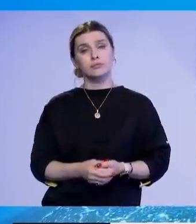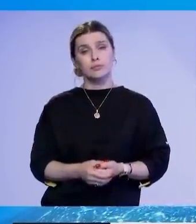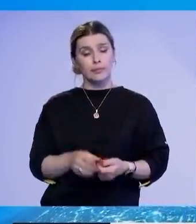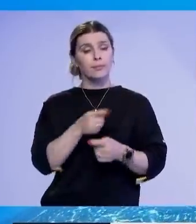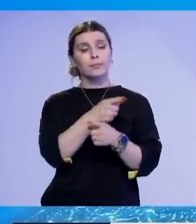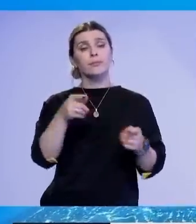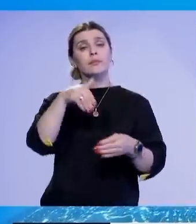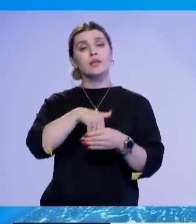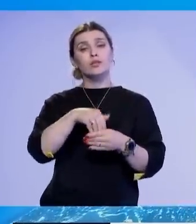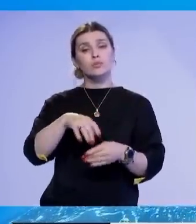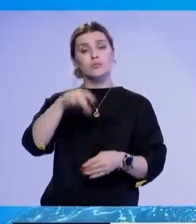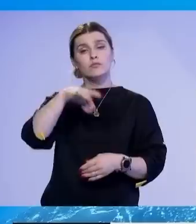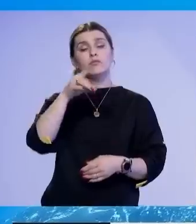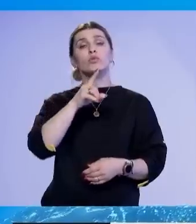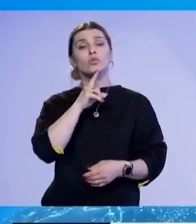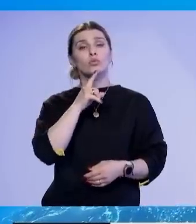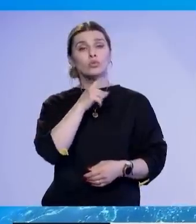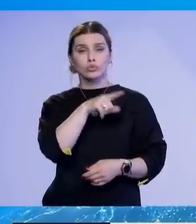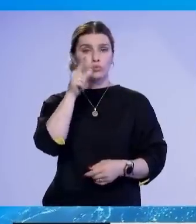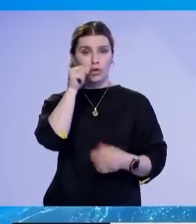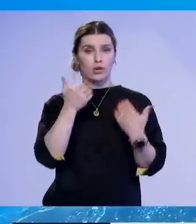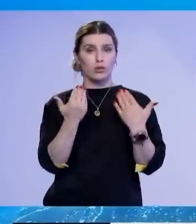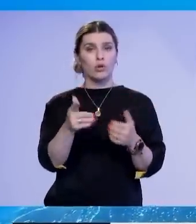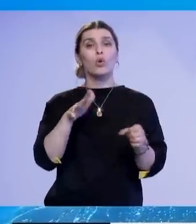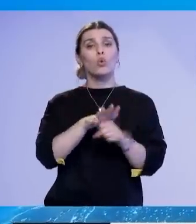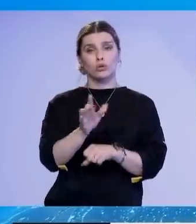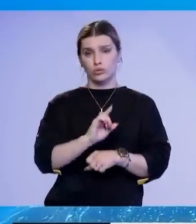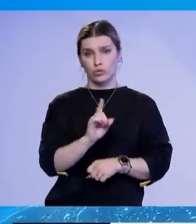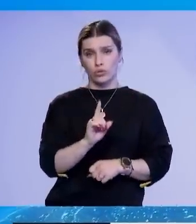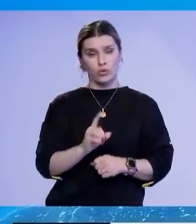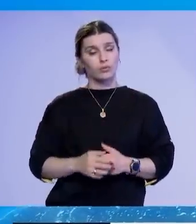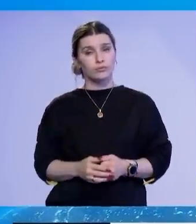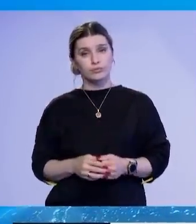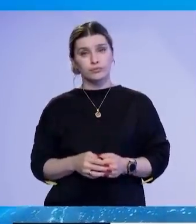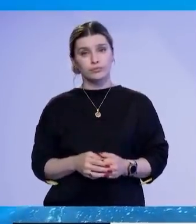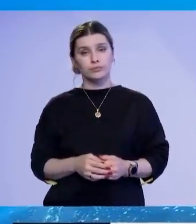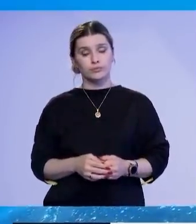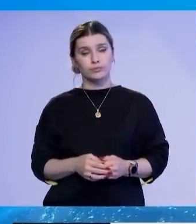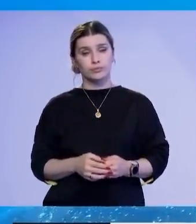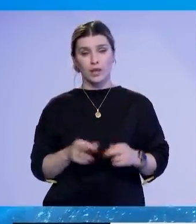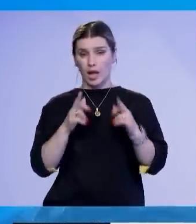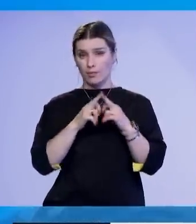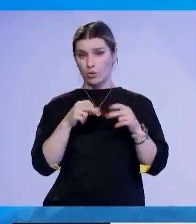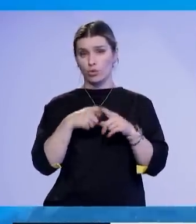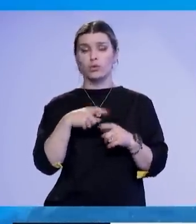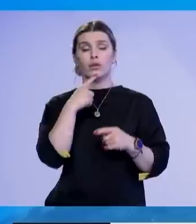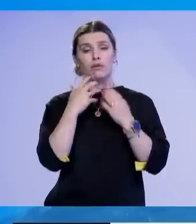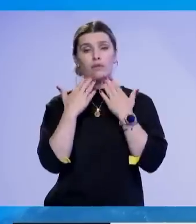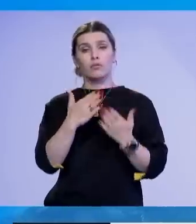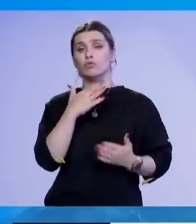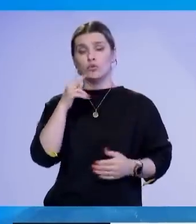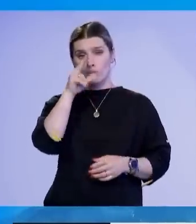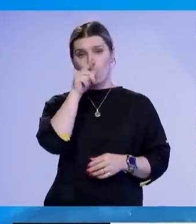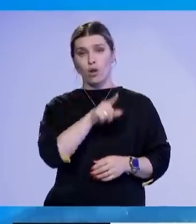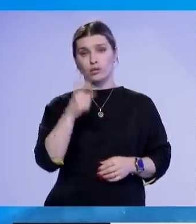të zxedhër dhe nuk janë kunder as kujtë, por në shërbim të të gjithëve. Kurti ka falenderuar pjestaret e policisë të